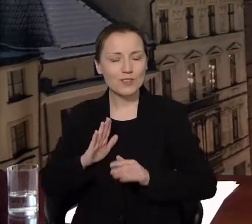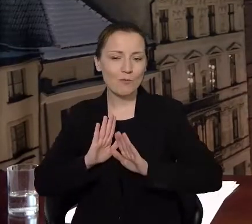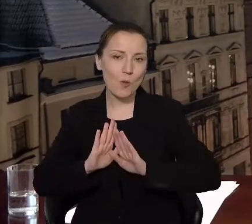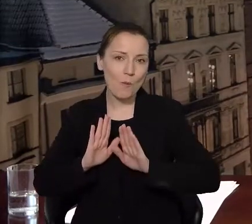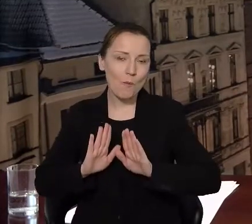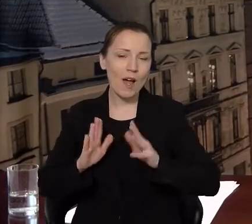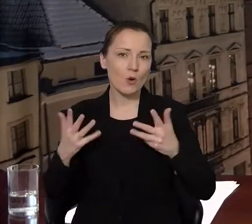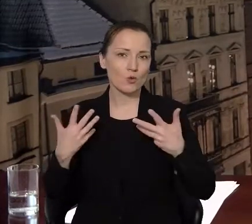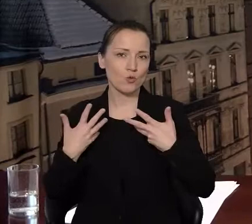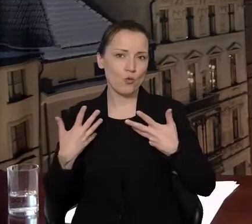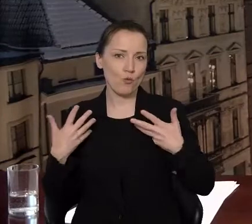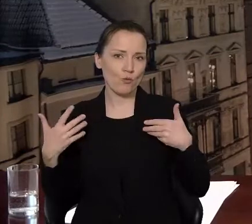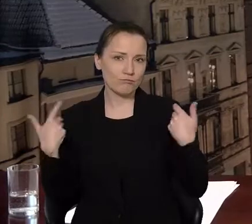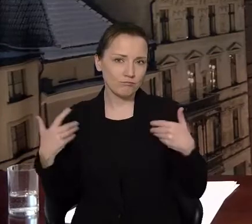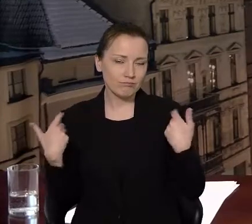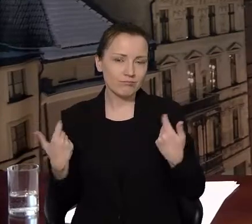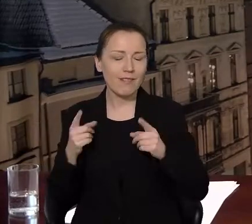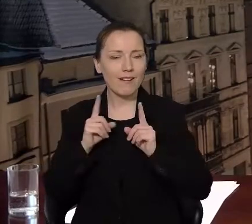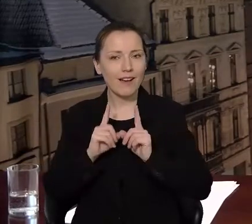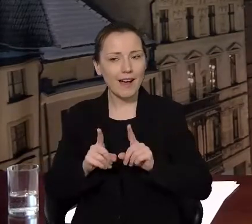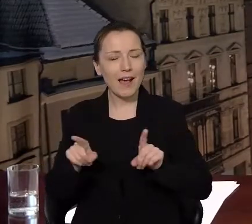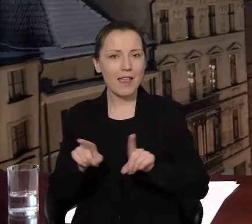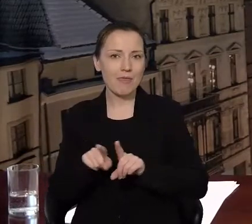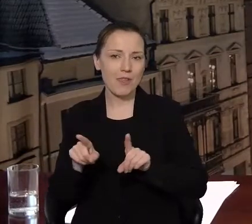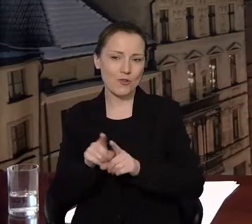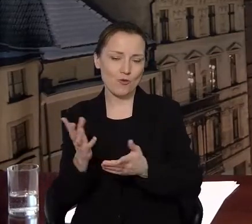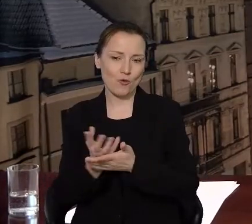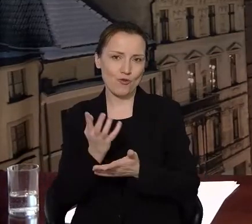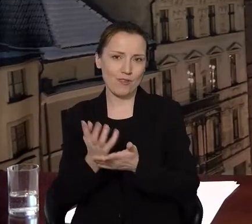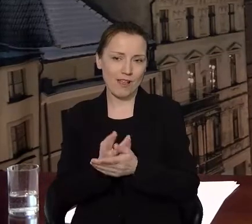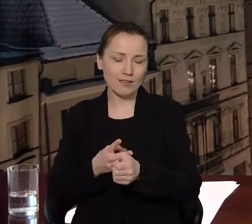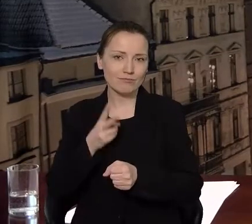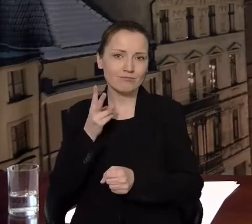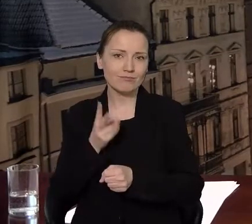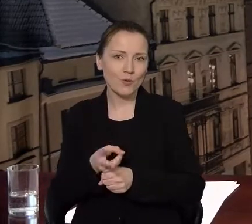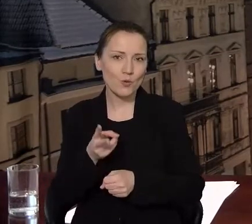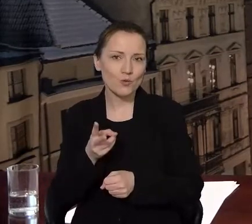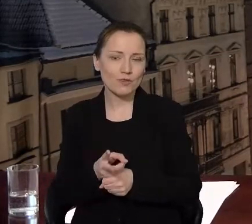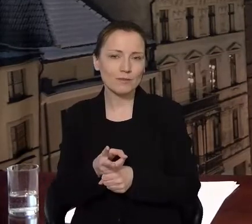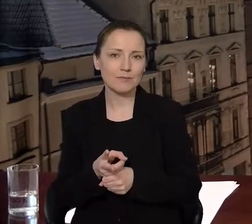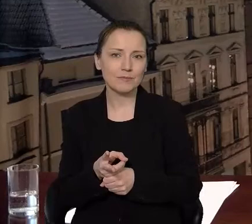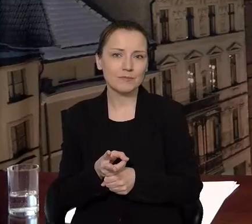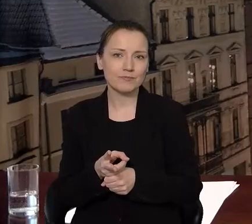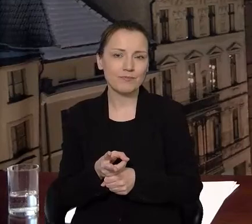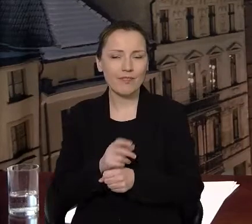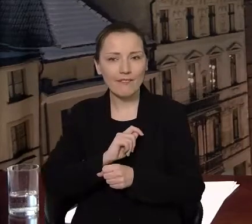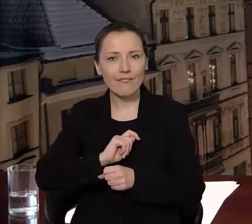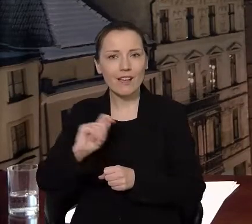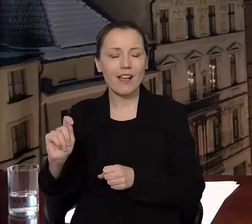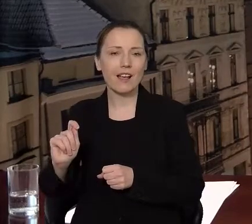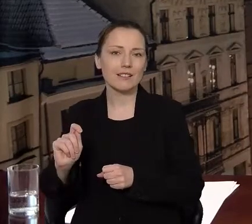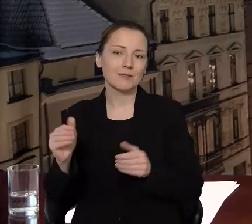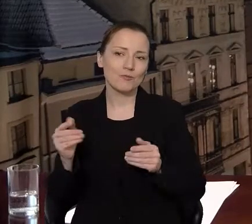zdrowie, o życie, ale i także możliwość korzystania z różnego rodzaju wyjazdów,